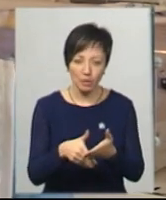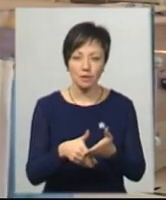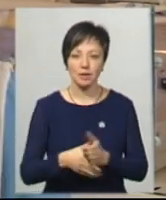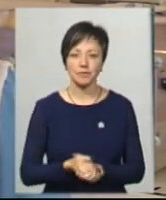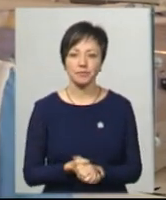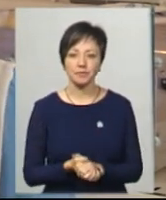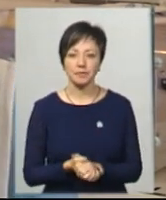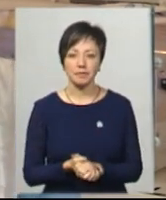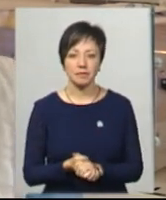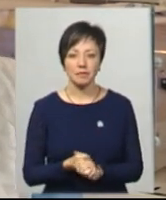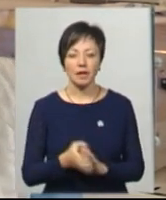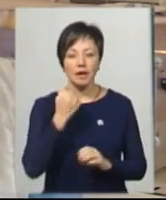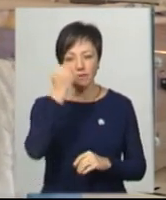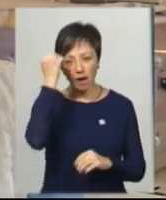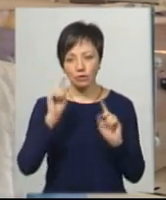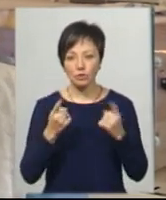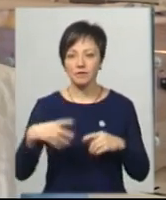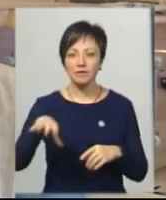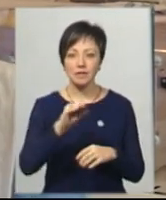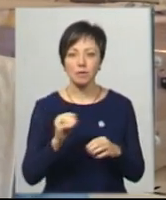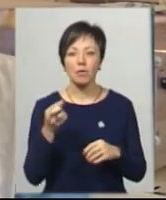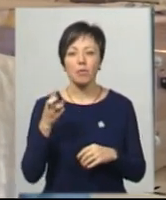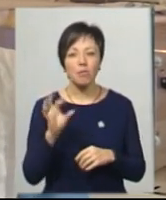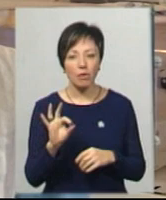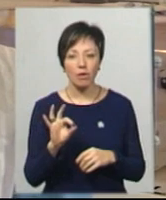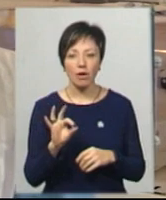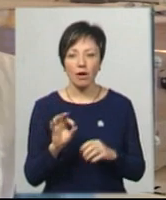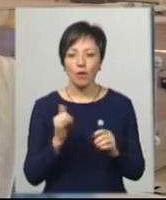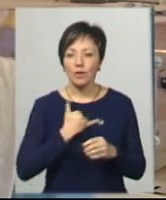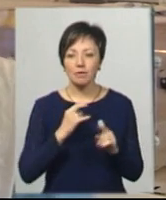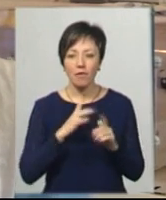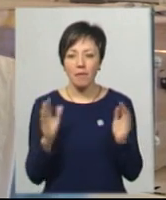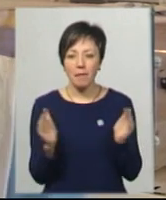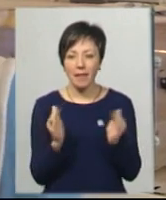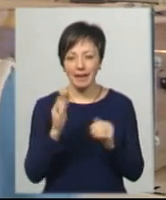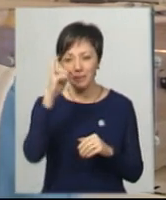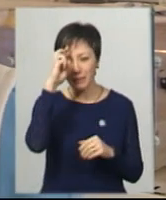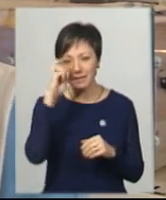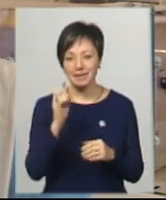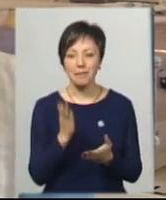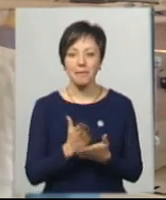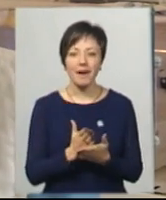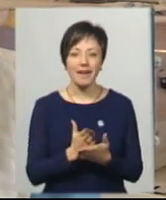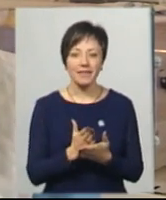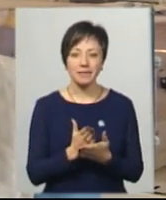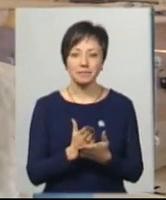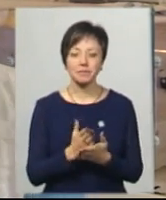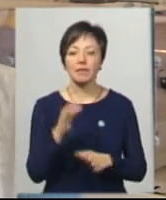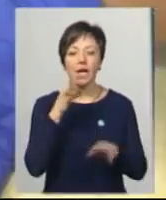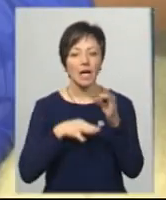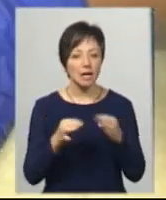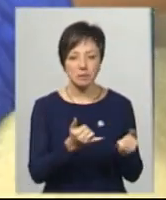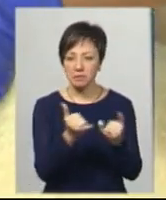йому допомогти. Вдячна надзвичайно всім, тому що він був як маленький принц, він мав ліками, він був